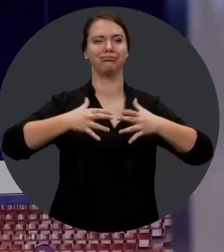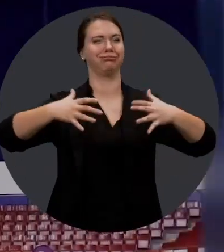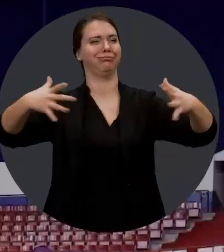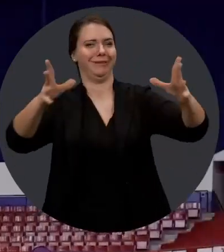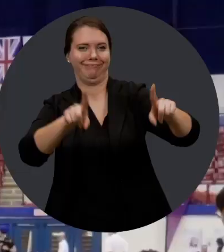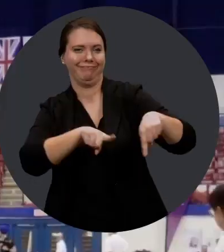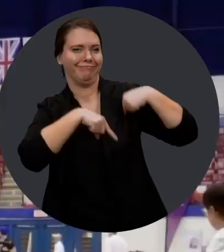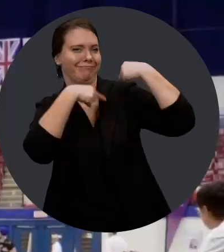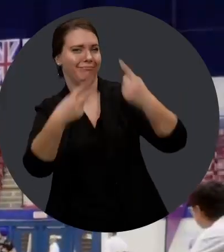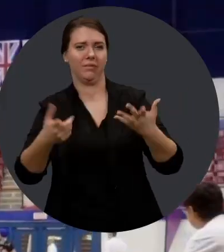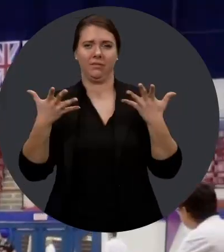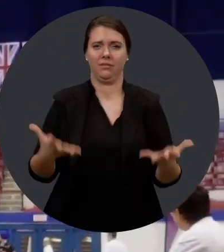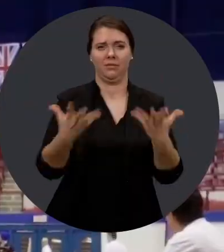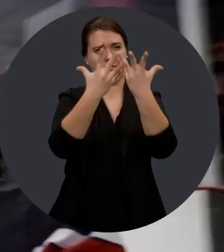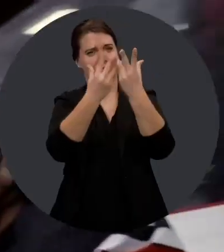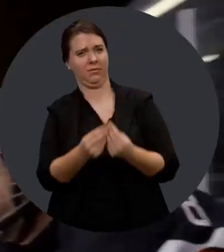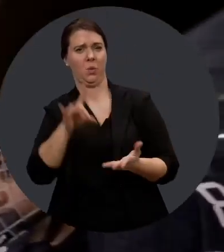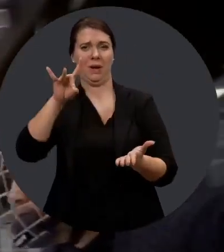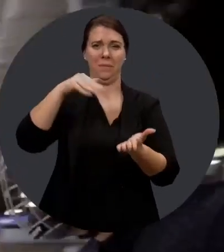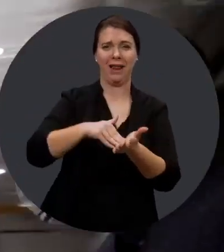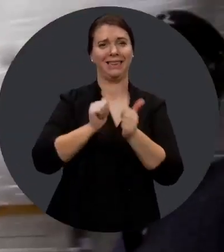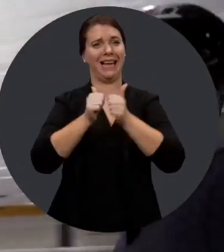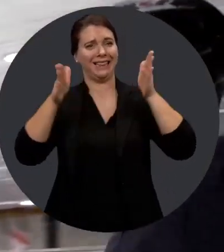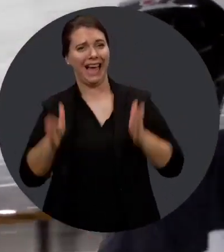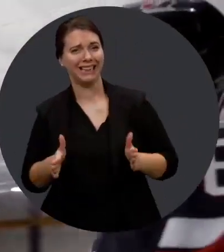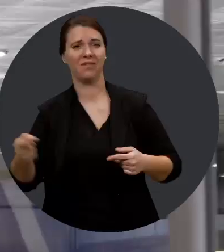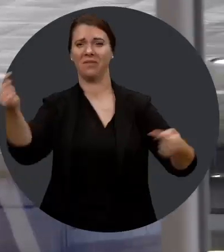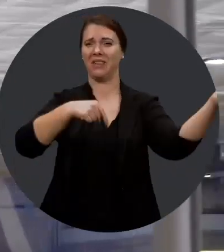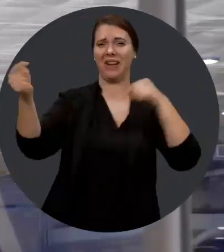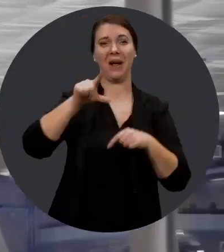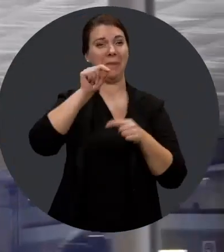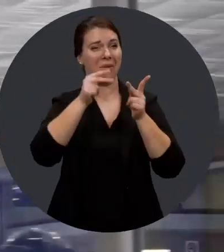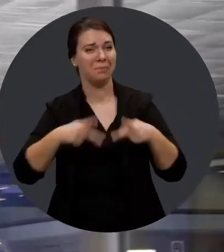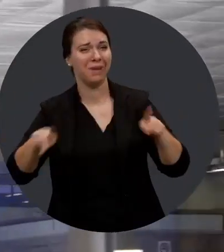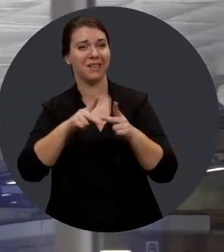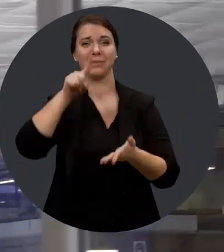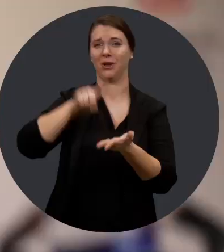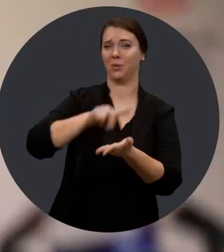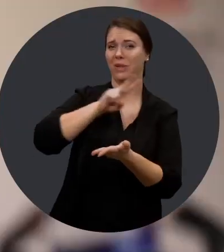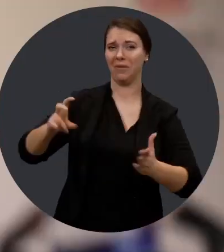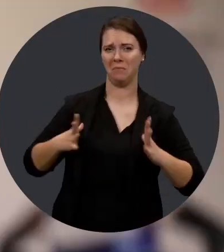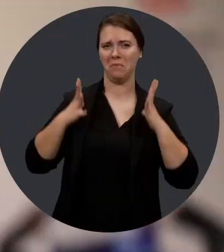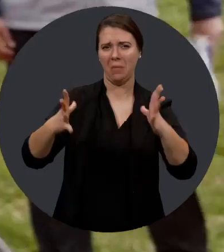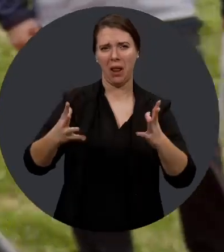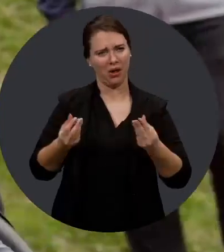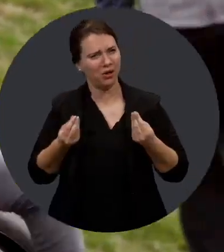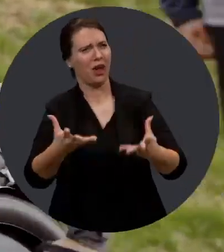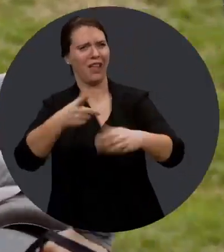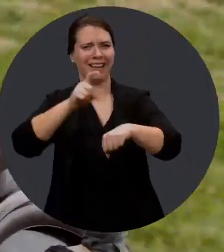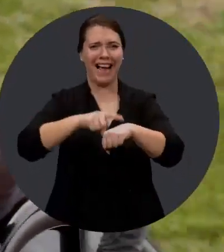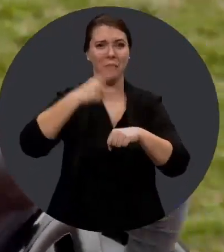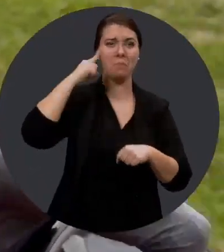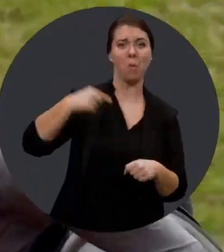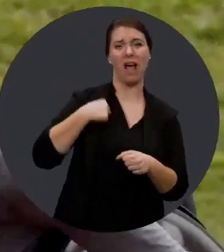bien grandi, qui aujourd'hui reçoit 8 000 athlètes, qui viennent d'une vingtaine de pays et 1 200 bénévoles qui donnent leur temps. Pour